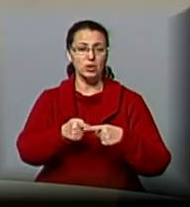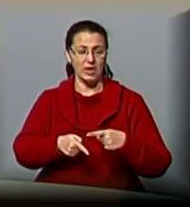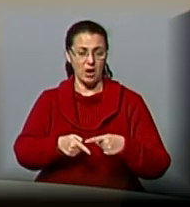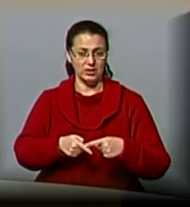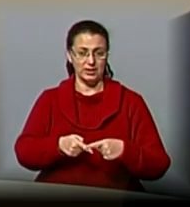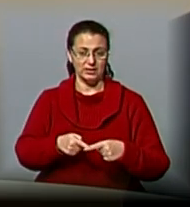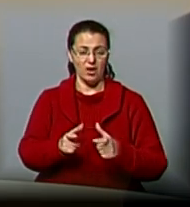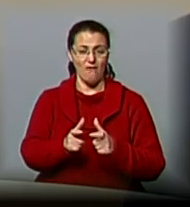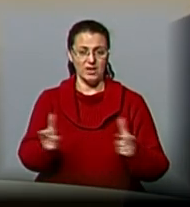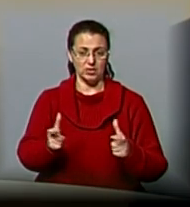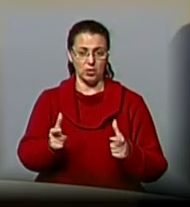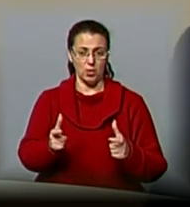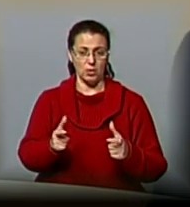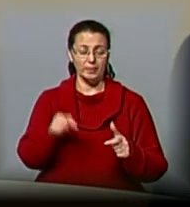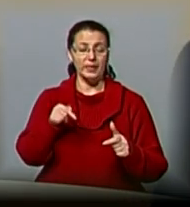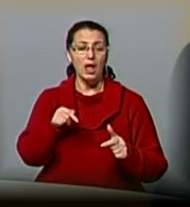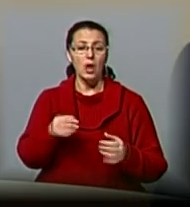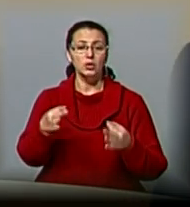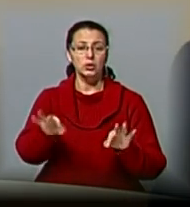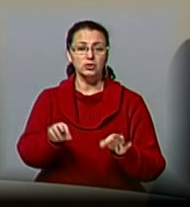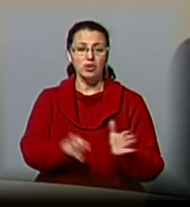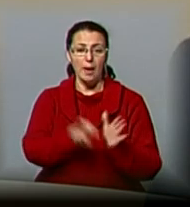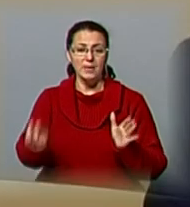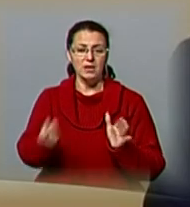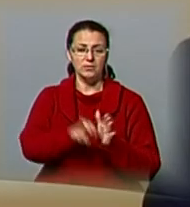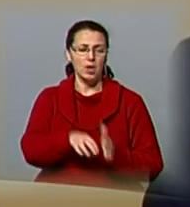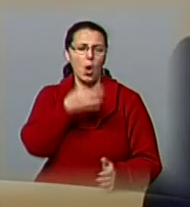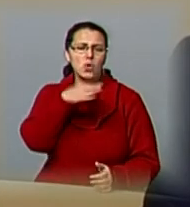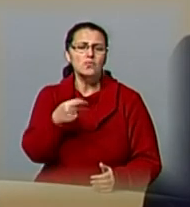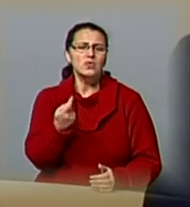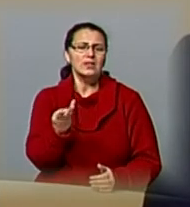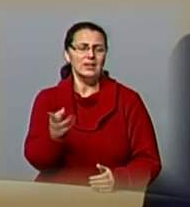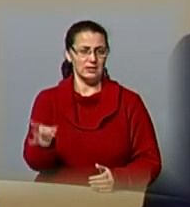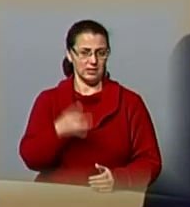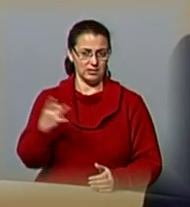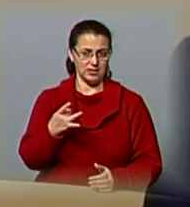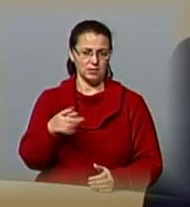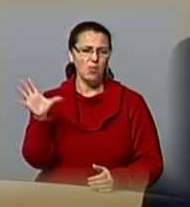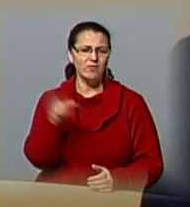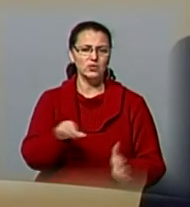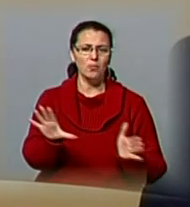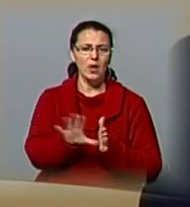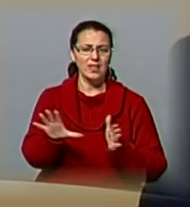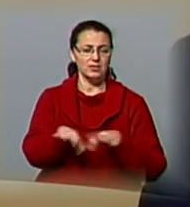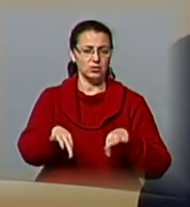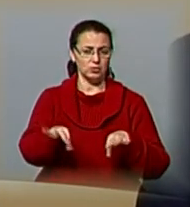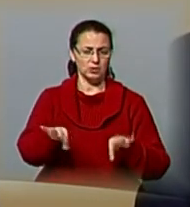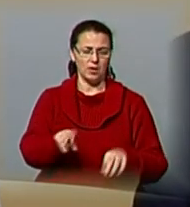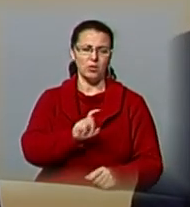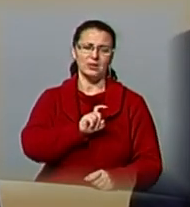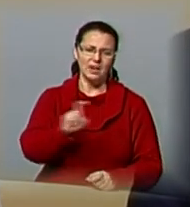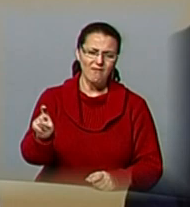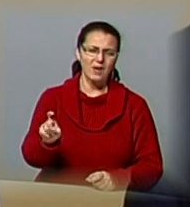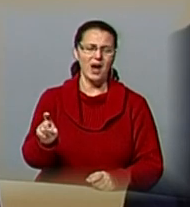квиток, який дозволяє присідати будь-яку кількість разів. Присідати по всьому електротранспорту. Тобто трамвай,